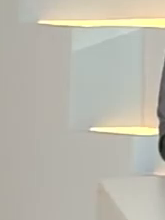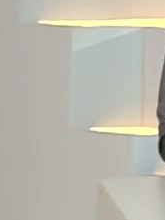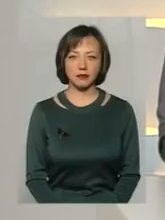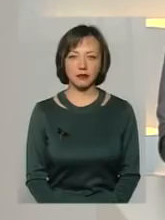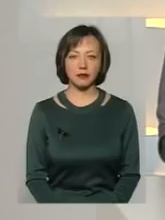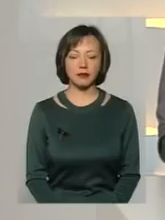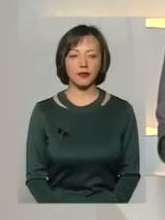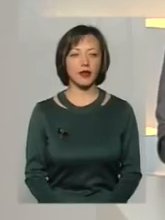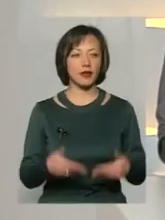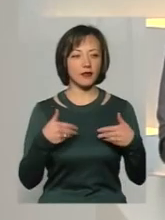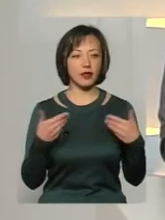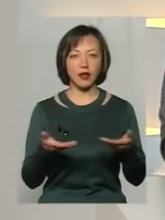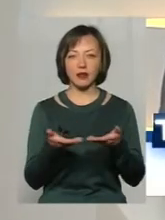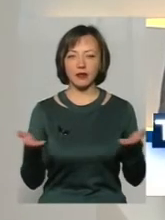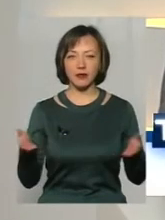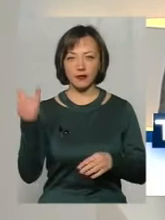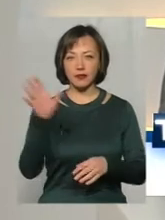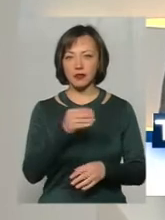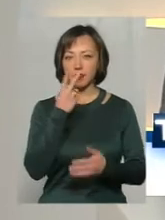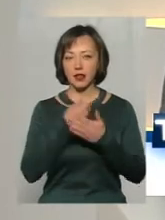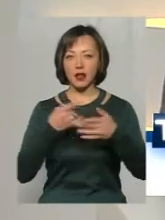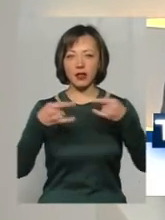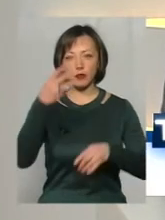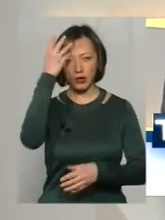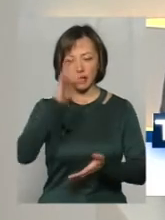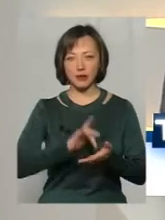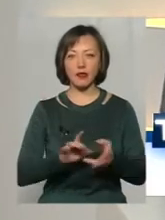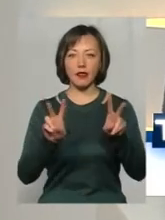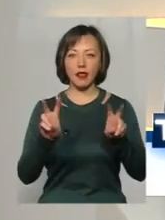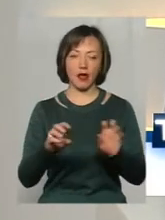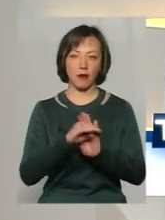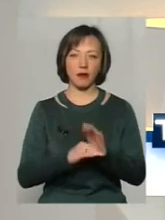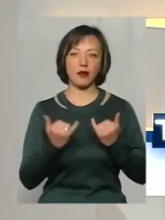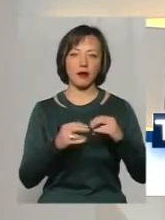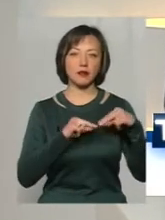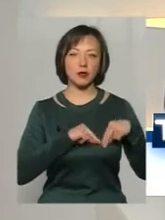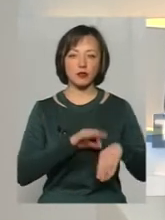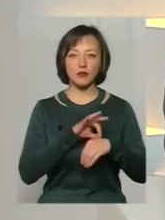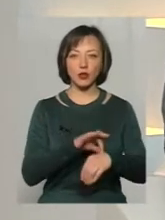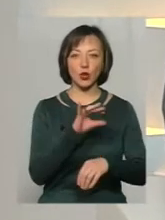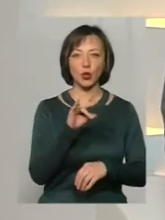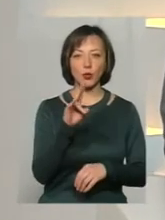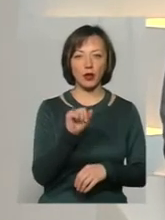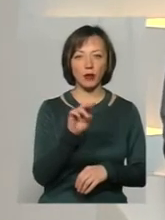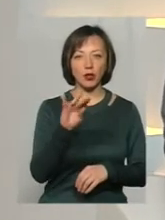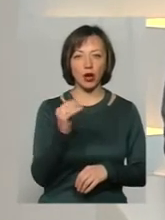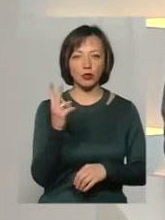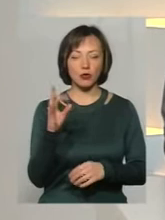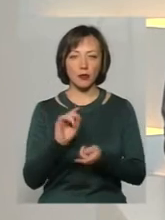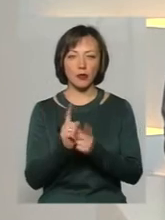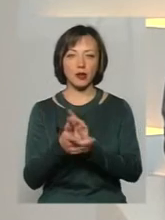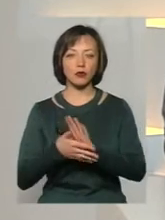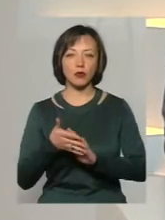Мої вітання усім телеглядачам Поділля Центр в ефірі тема. Сьогодні для вас у студії працює ведучий юномітражко, переклад на